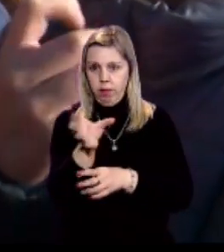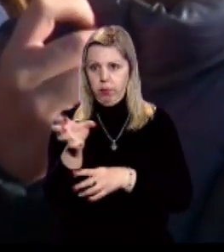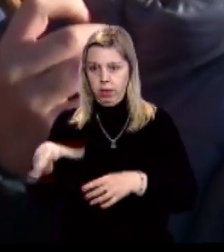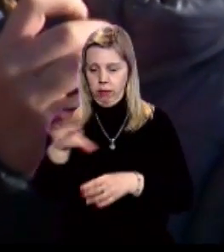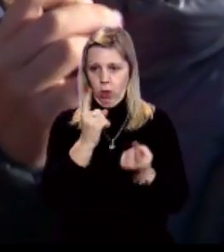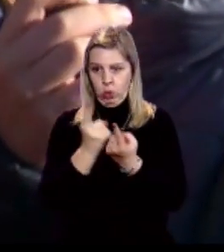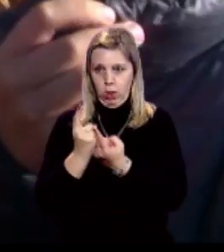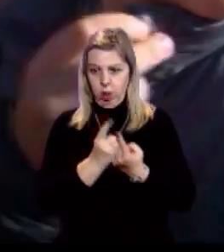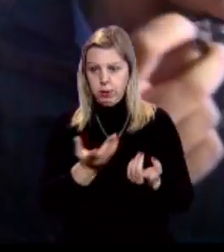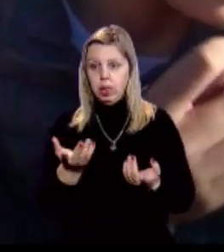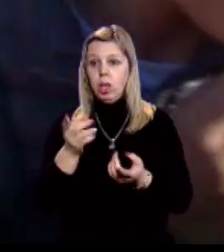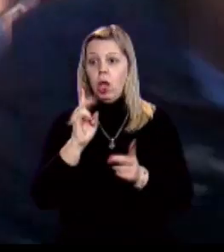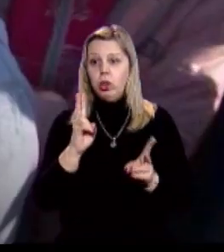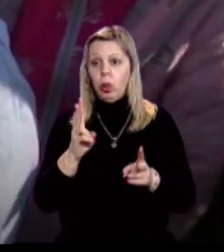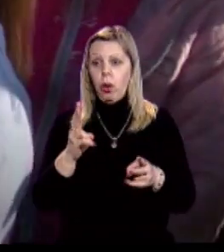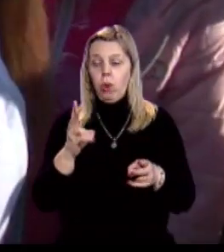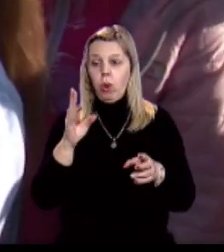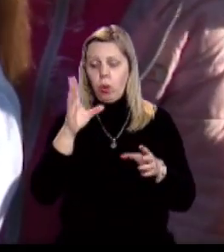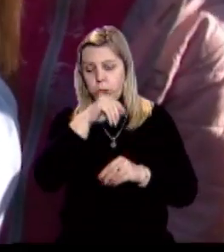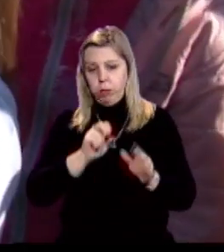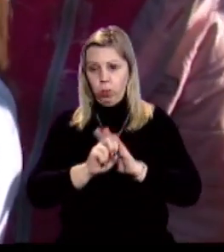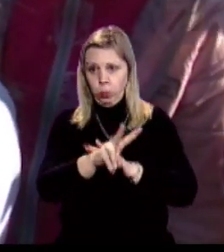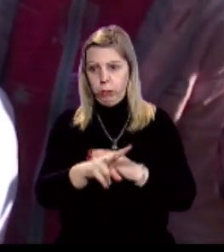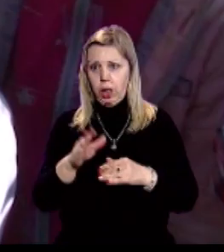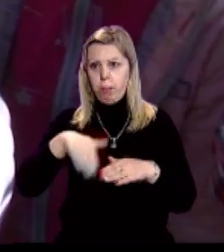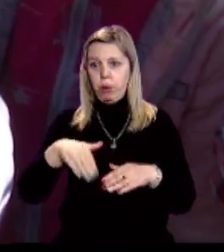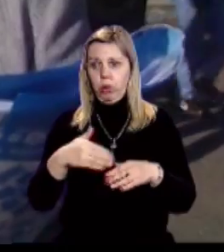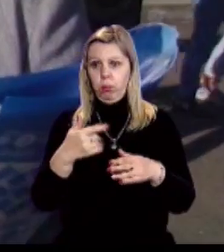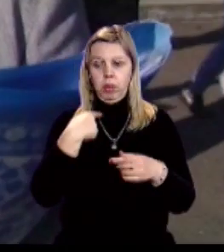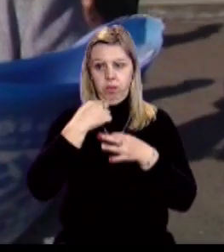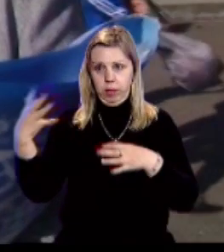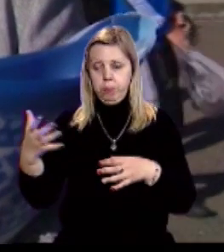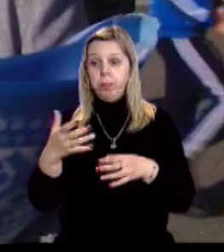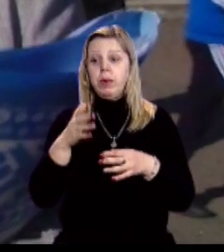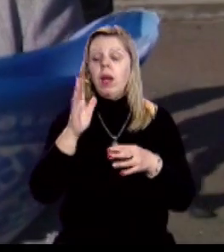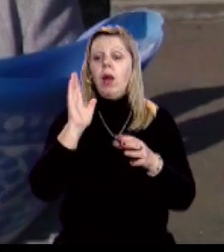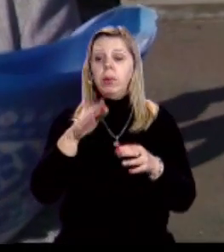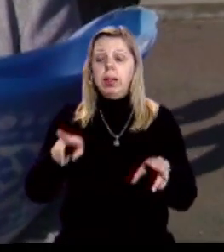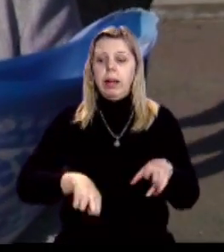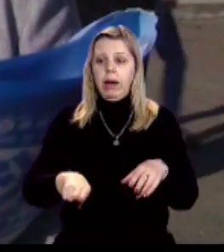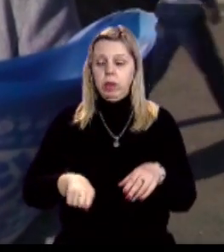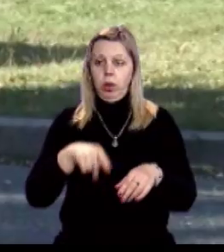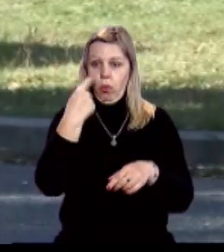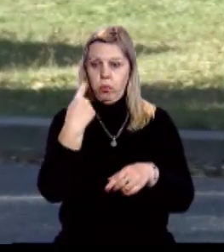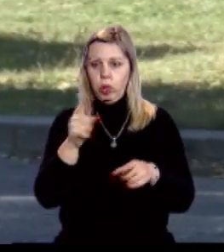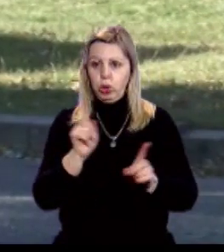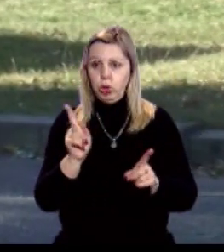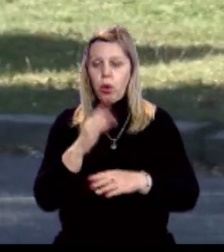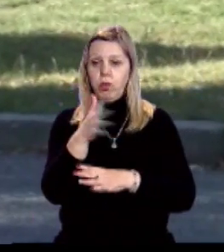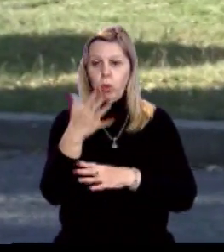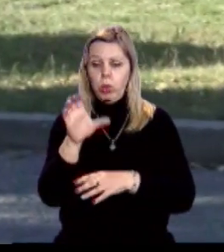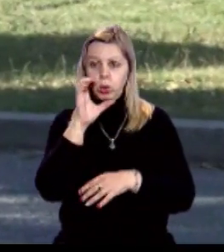однокласників, гавкала, ну, хтось з них втікти, і потім її вивели. Директорка школи Ярина Харіна каже, що